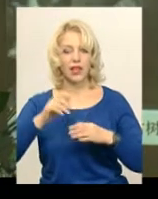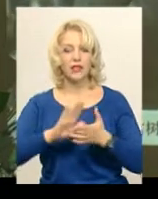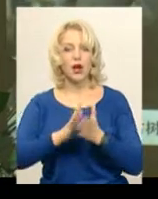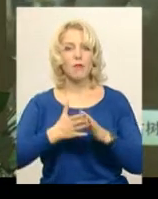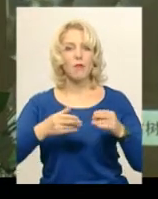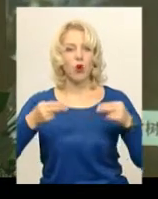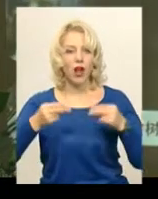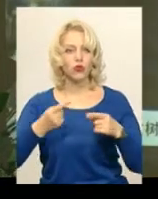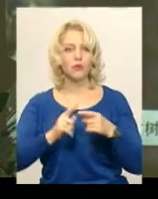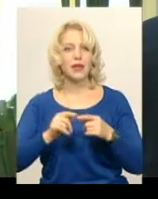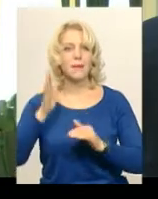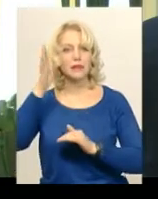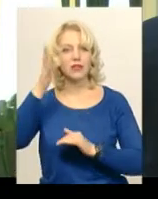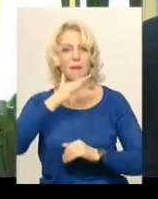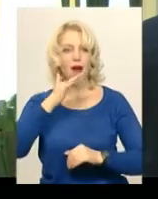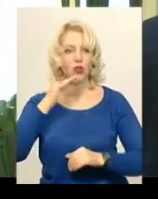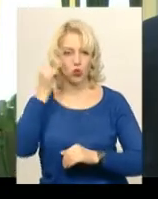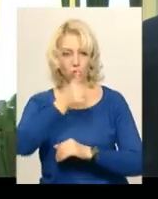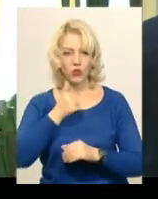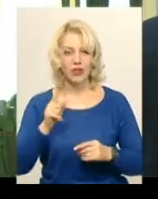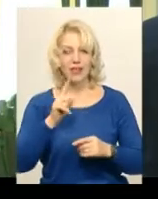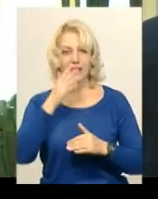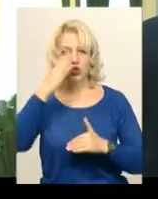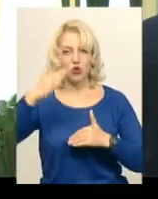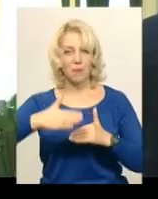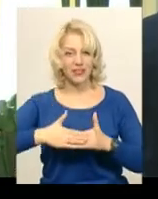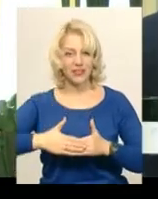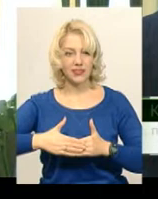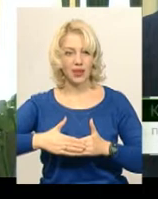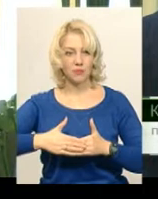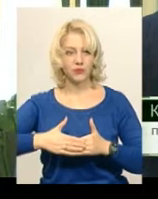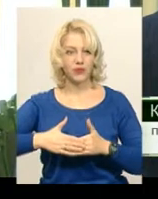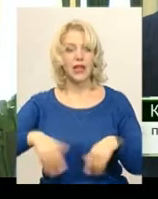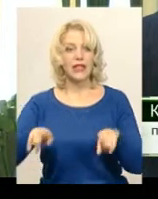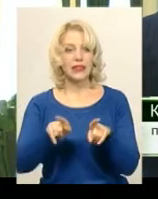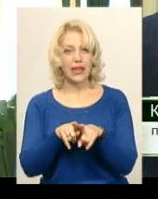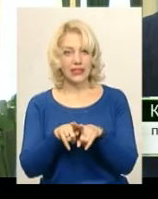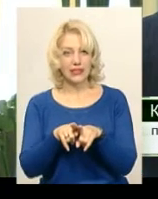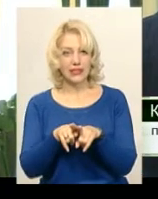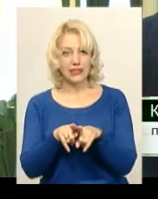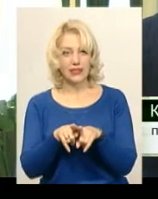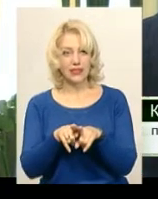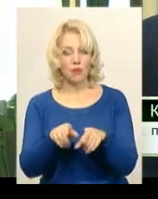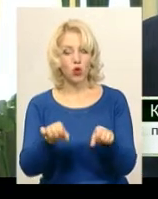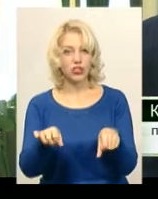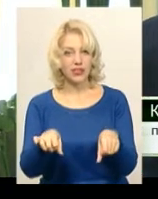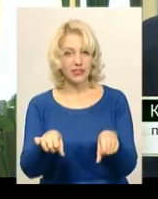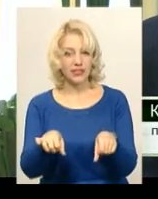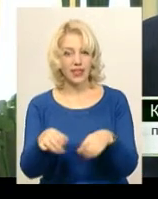перспектива на багато років. Те, що наближиться, така є можливість наблизити